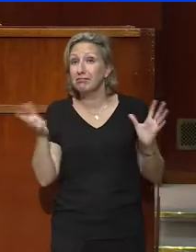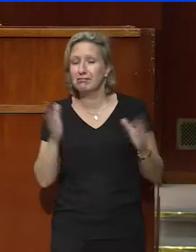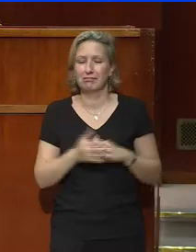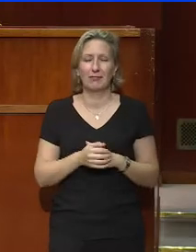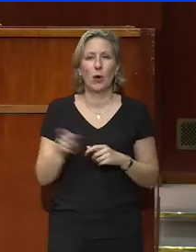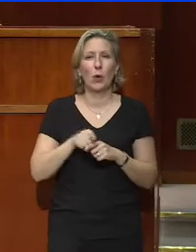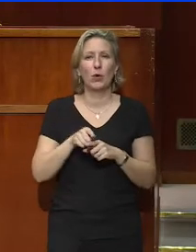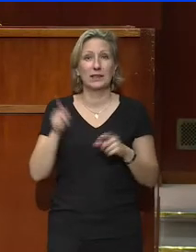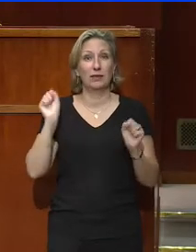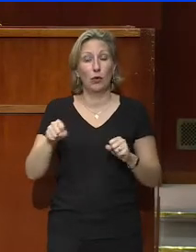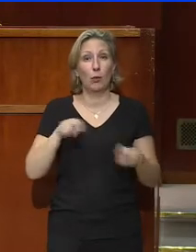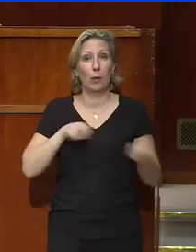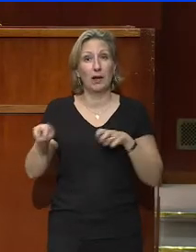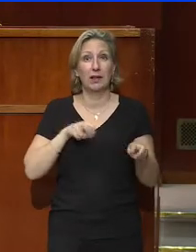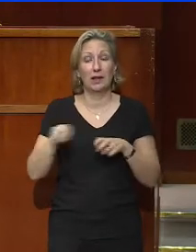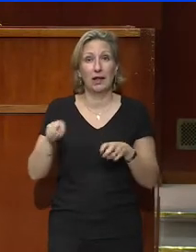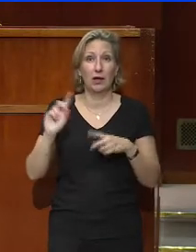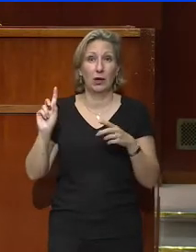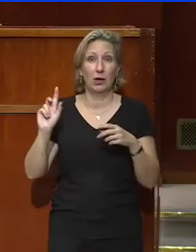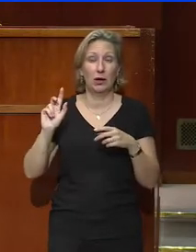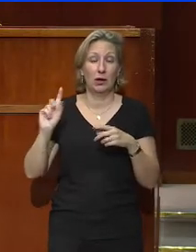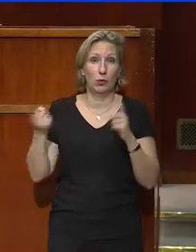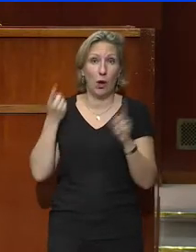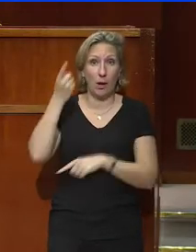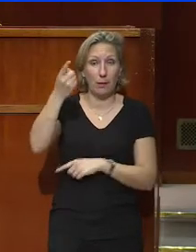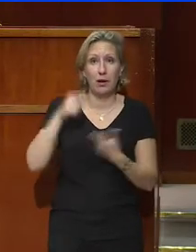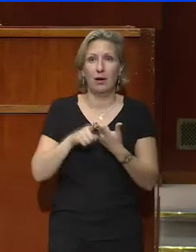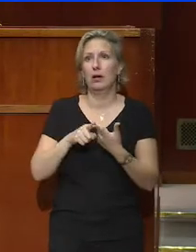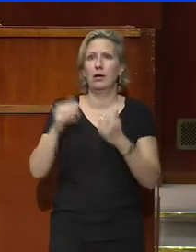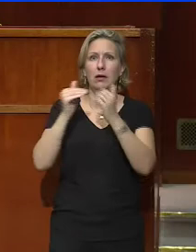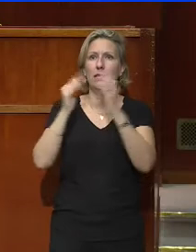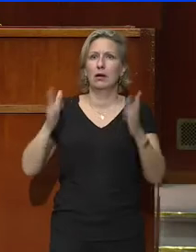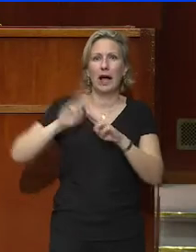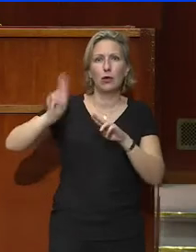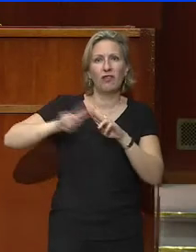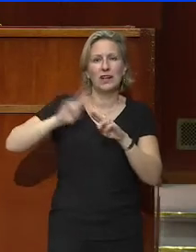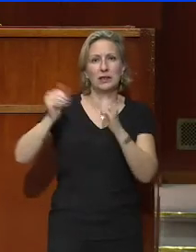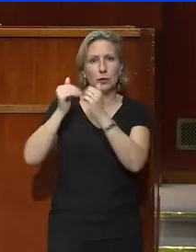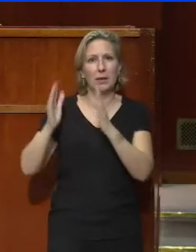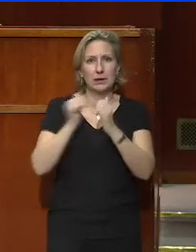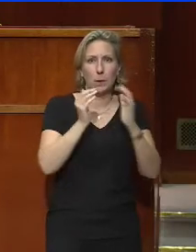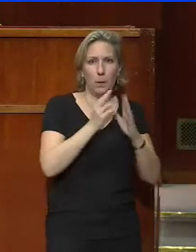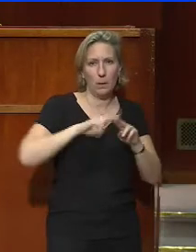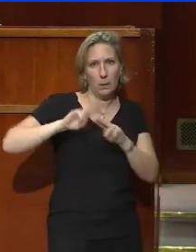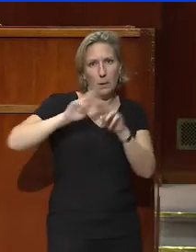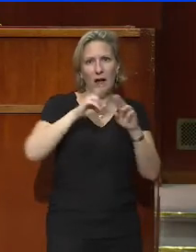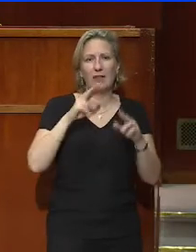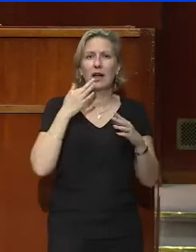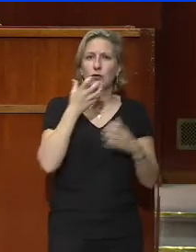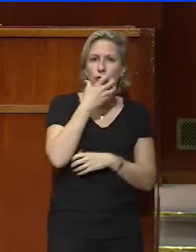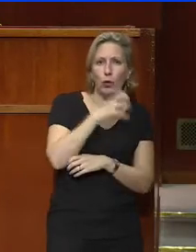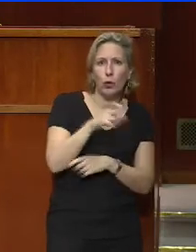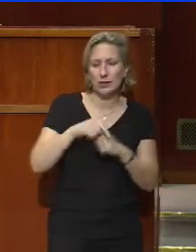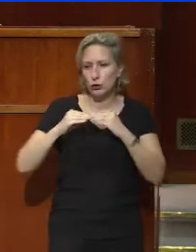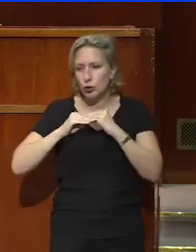La mobilité durable, la rénovation thermique des bâtiments, la lutte contre l'artificialisation des